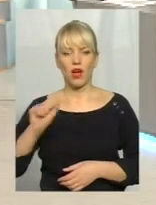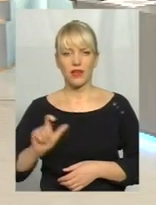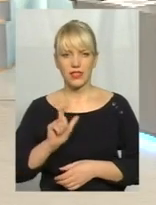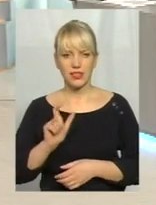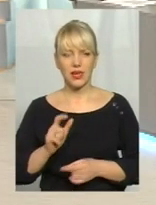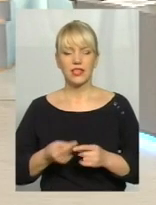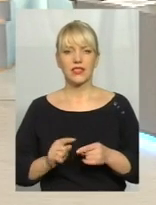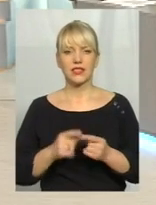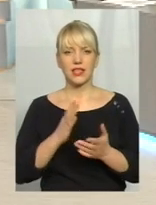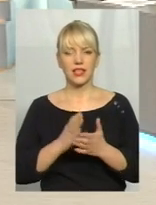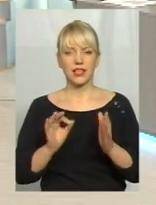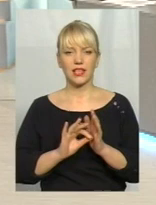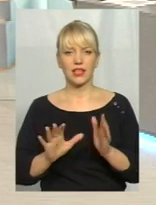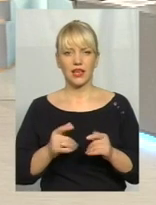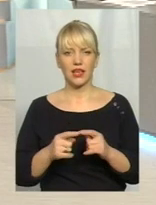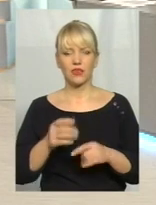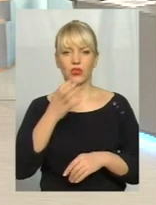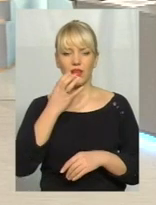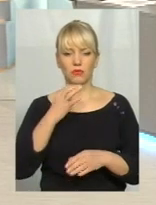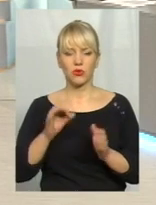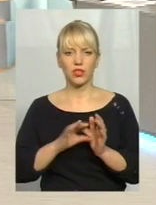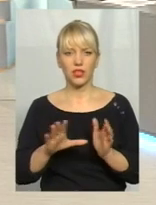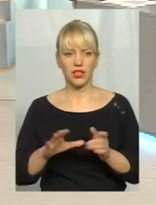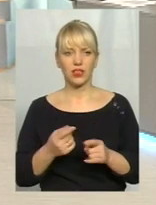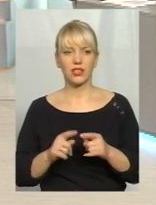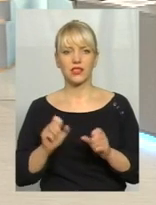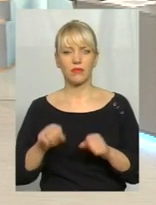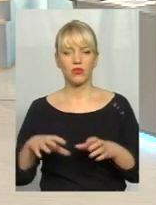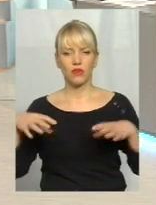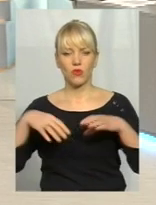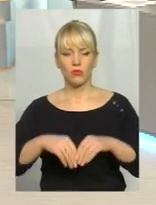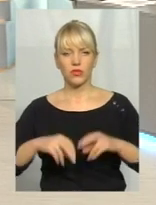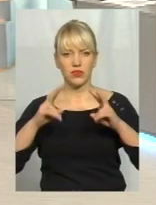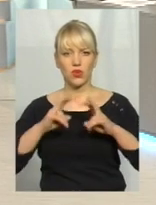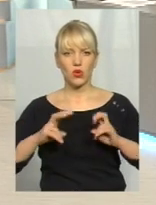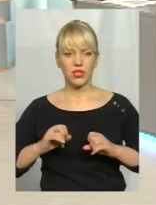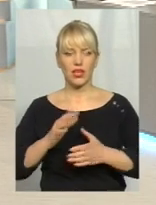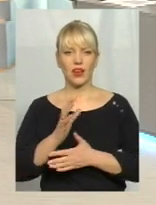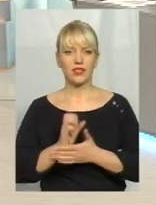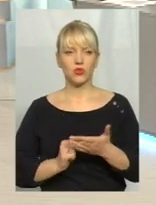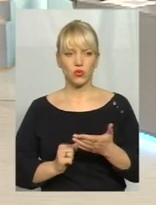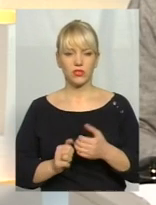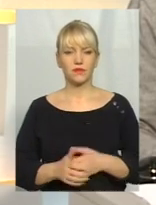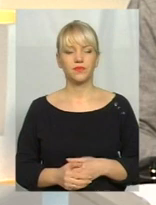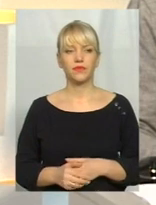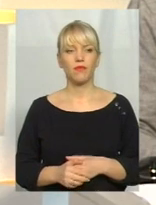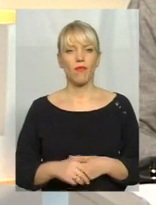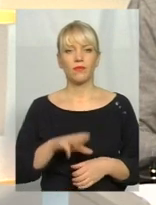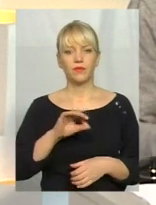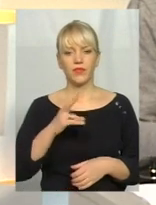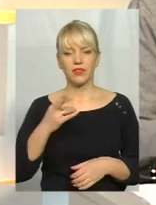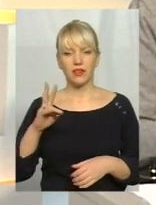це є і енергетика, тому числі теплоенергетика, тобто, це можна в комплексі розглядати як ресурс. Пане Тетяна,